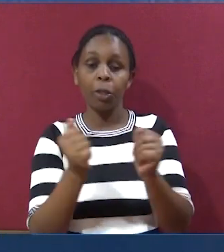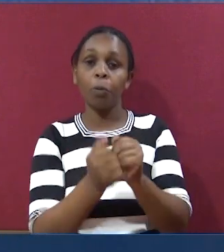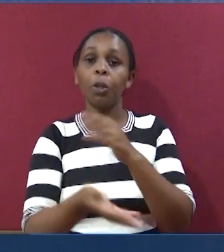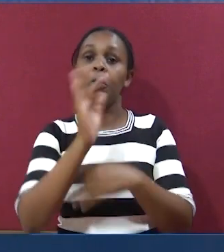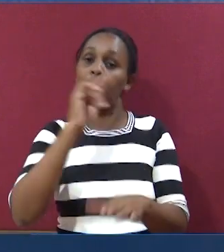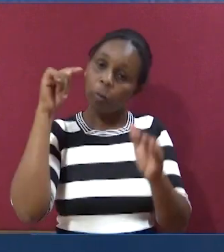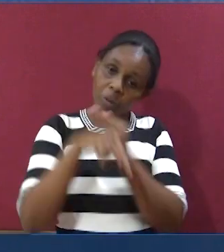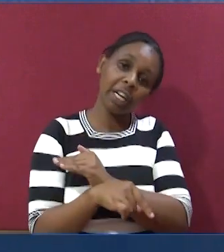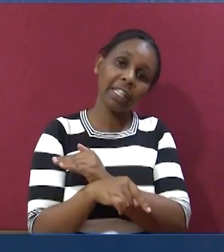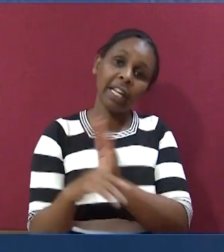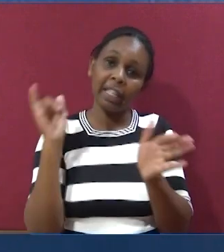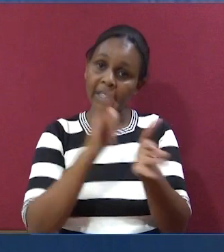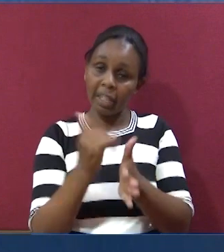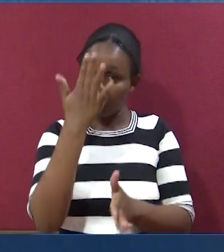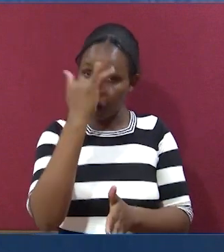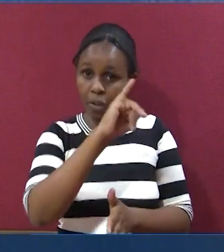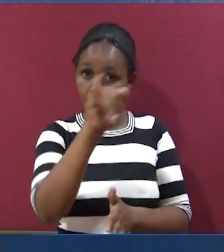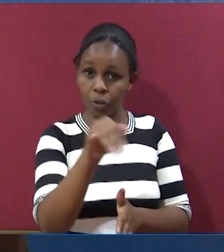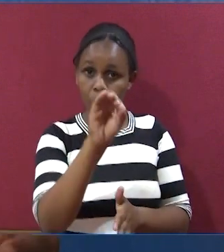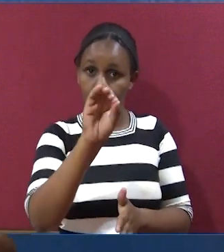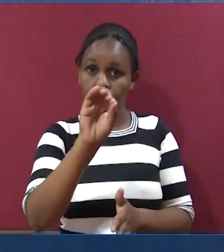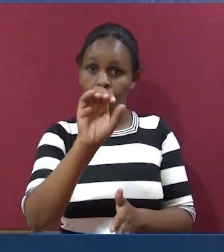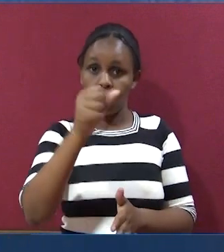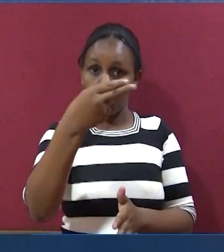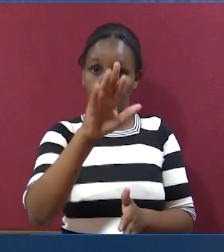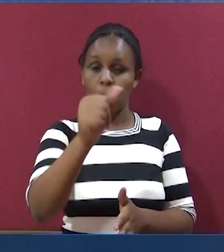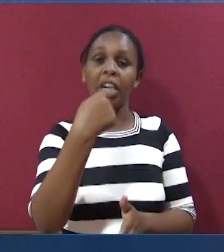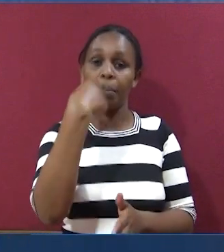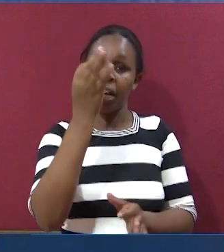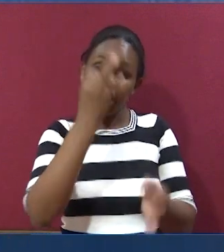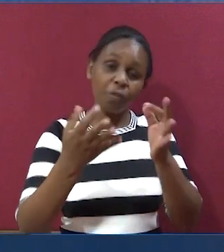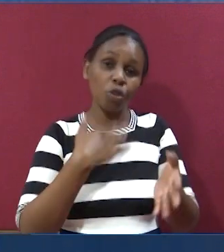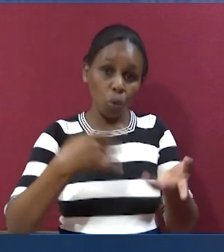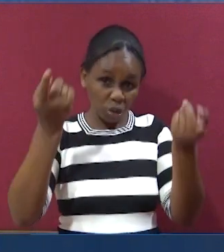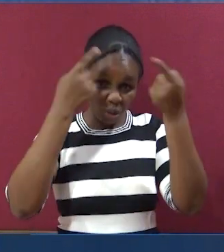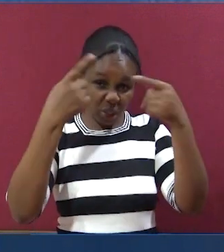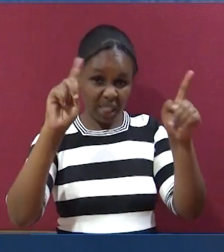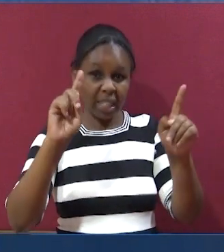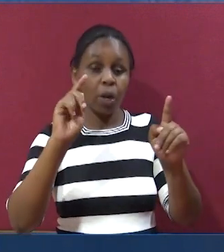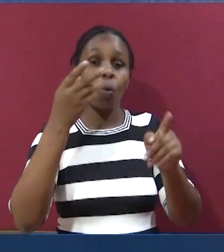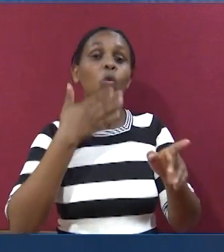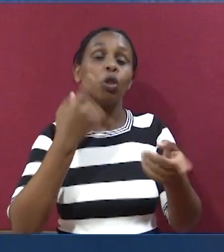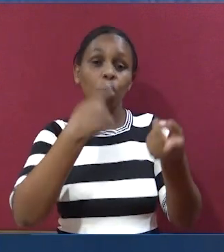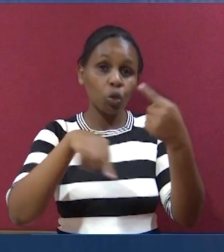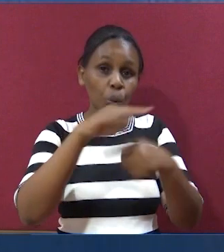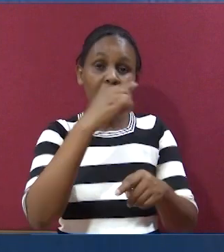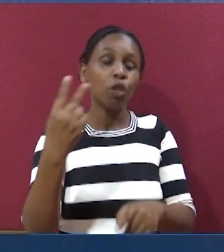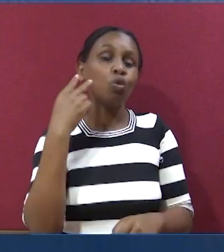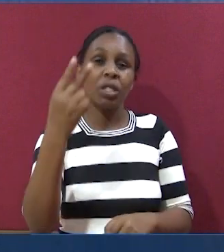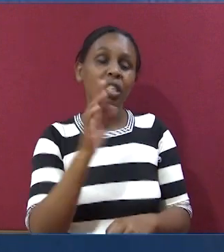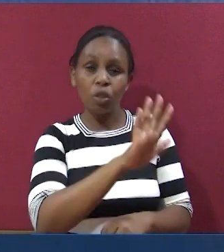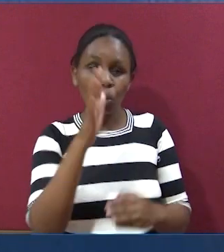autaungana na mungu, kwa undani. Na hivyo ndiyo Joshua anambiwa ya kwamba, kama unataka kushinda. Kama unataka